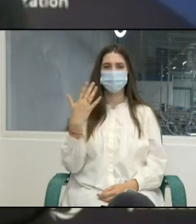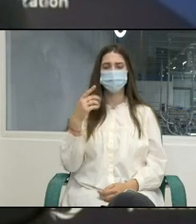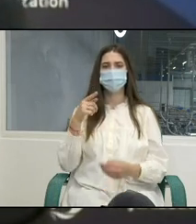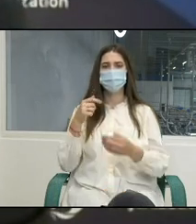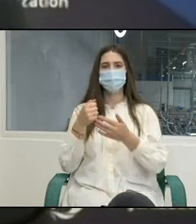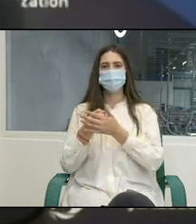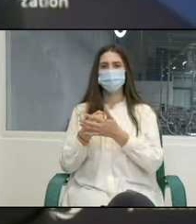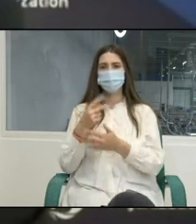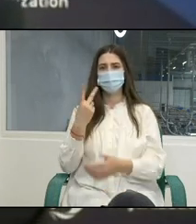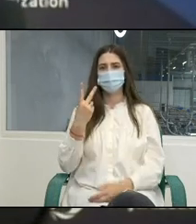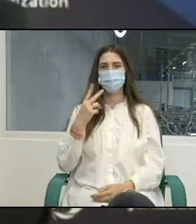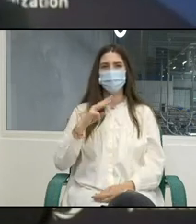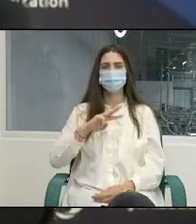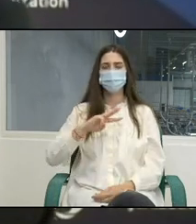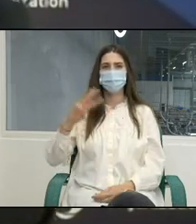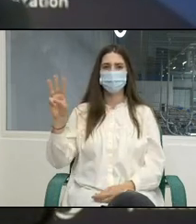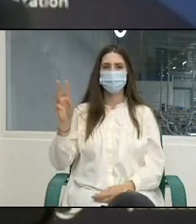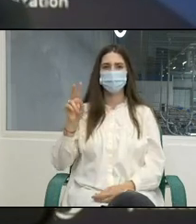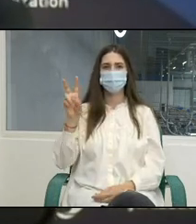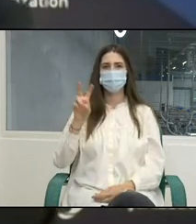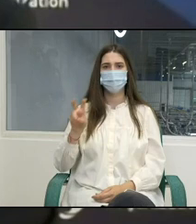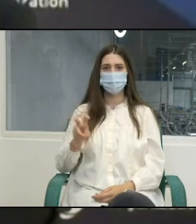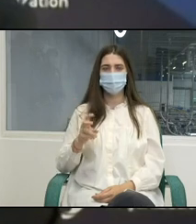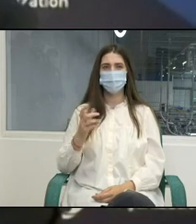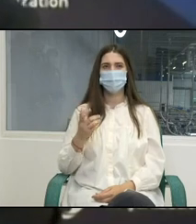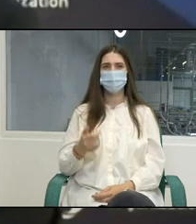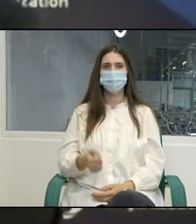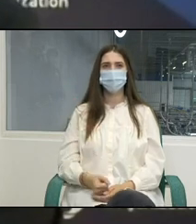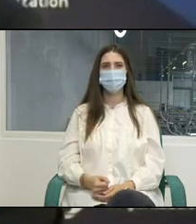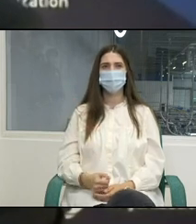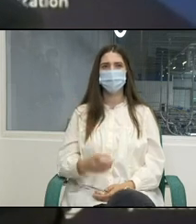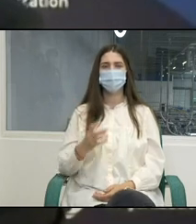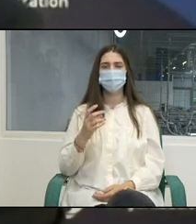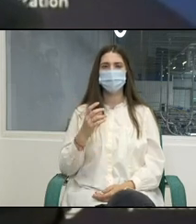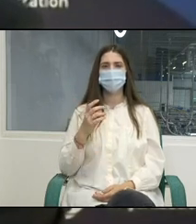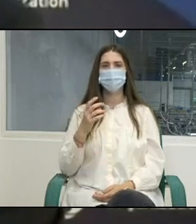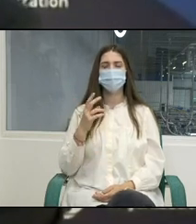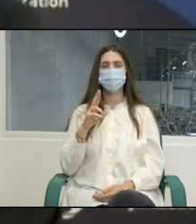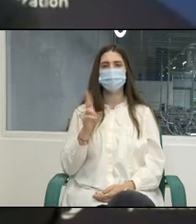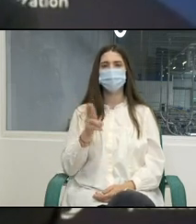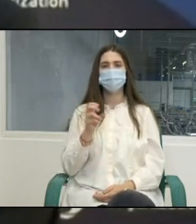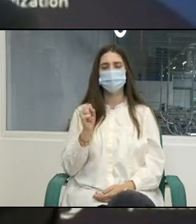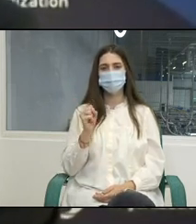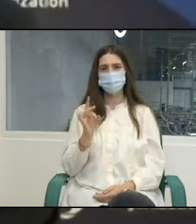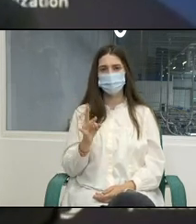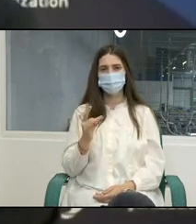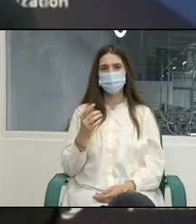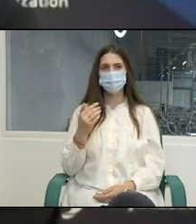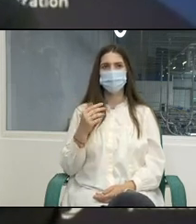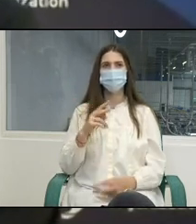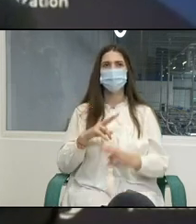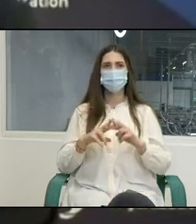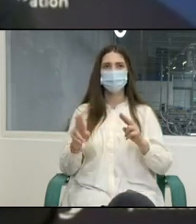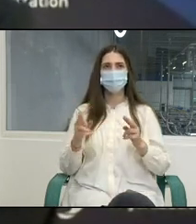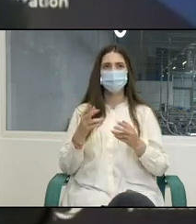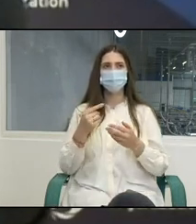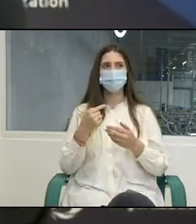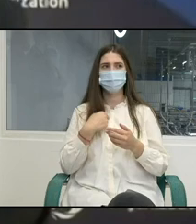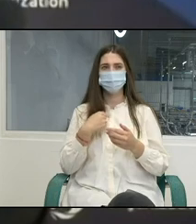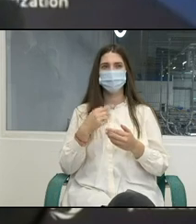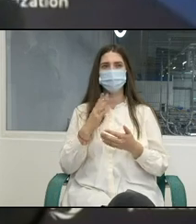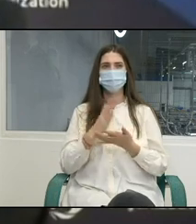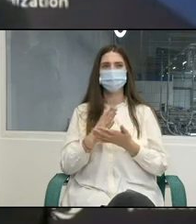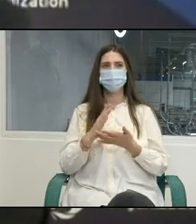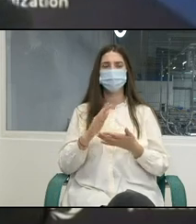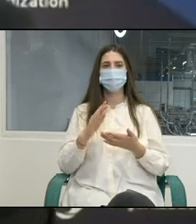milioane dolari sua dar noi la fel suntem dependenți și de contribuțiile din partea